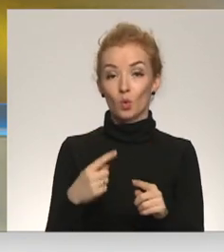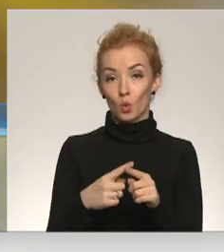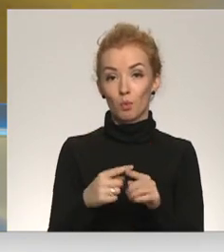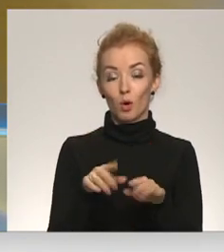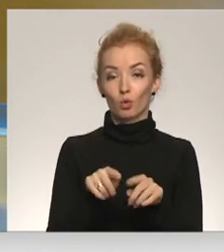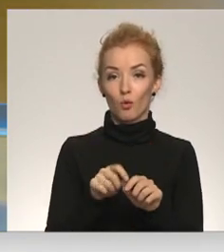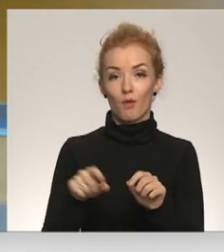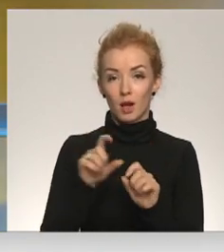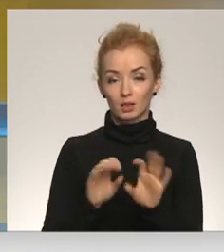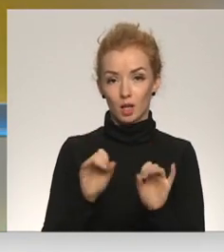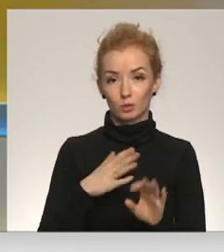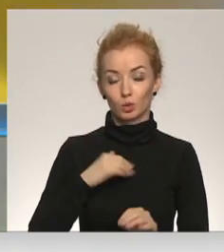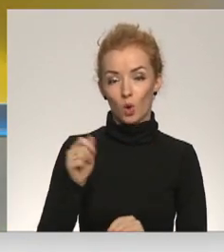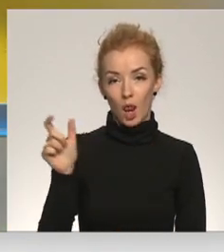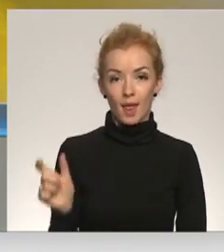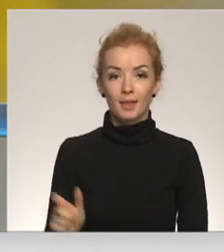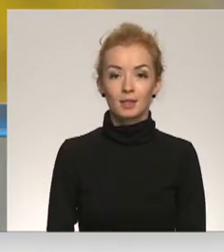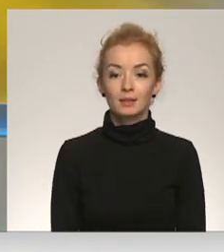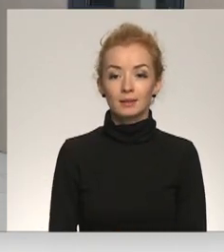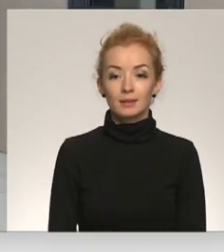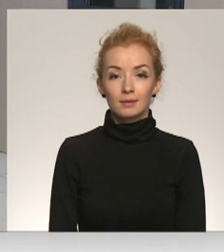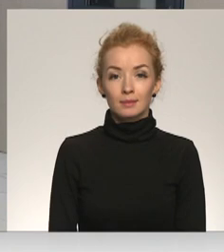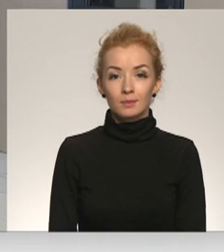plašāk par izmaiņām noteikumos stāsta Dāvids Freidinfelds.